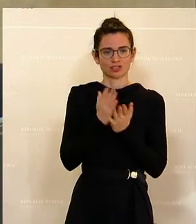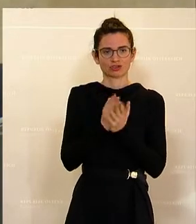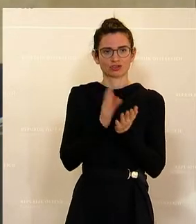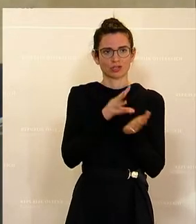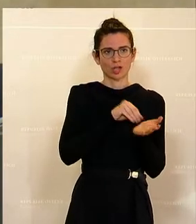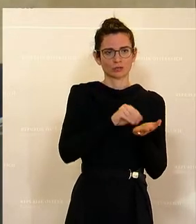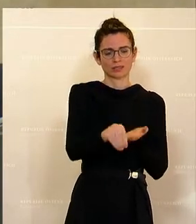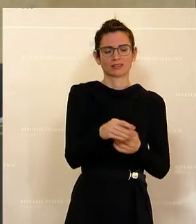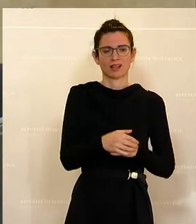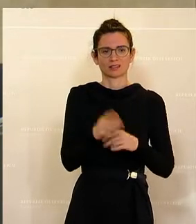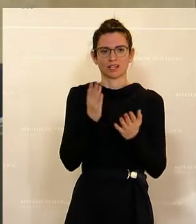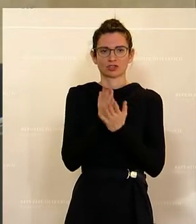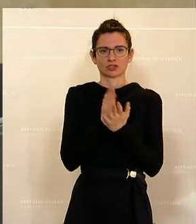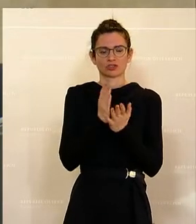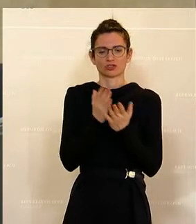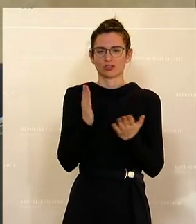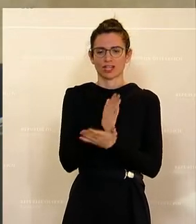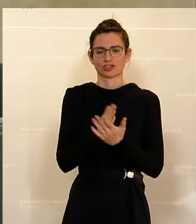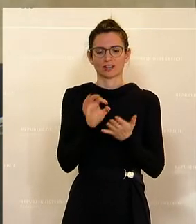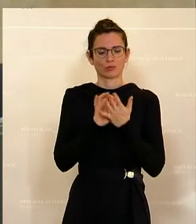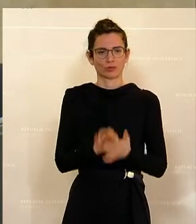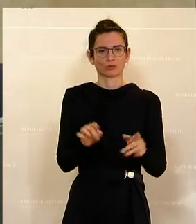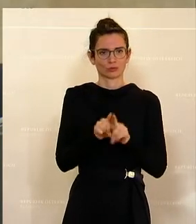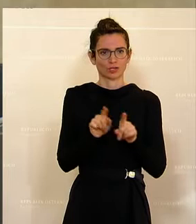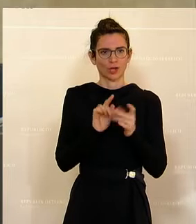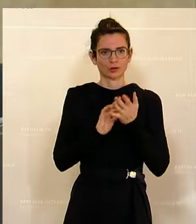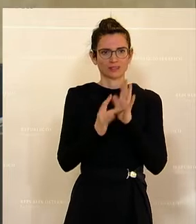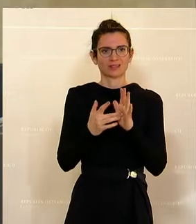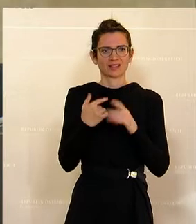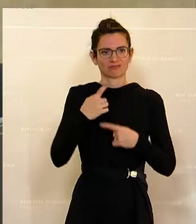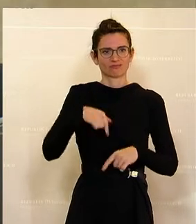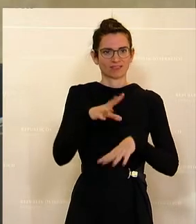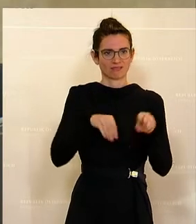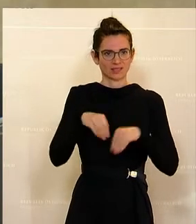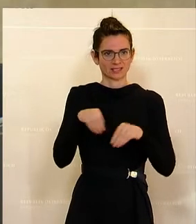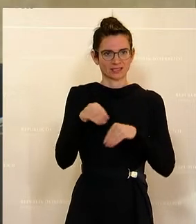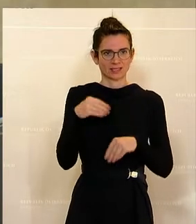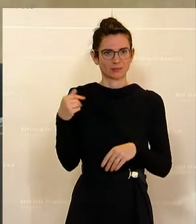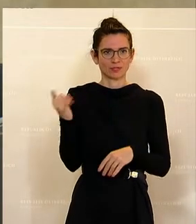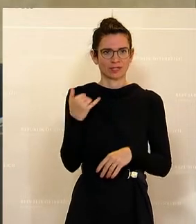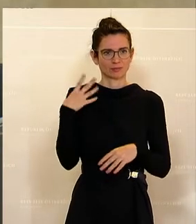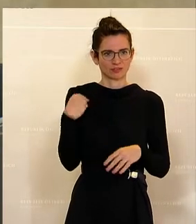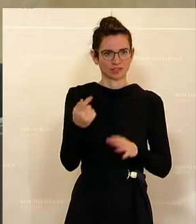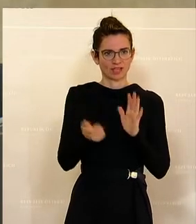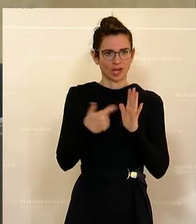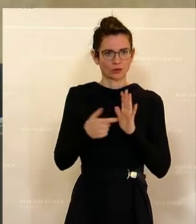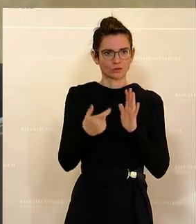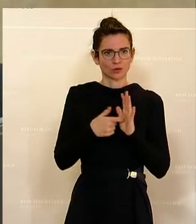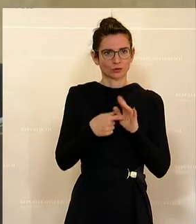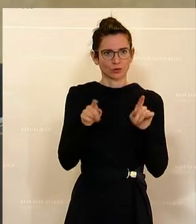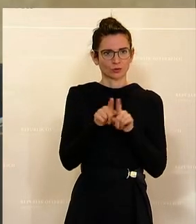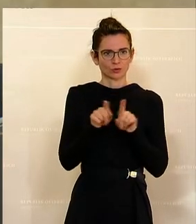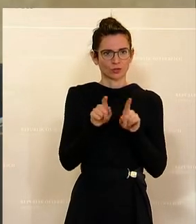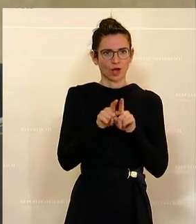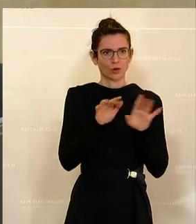ein ganz entscheidender Punkt und zeigt auch, wie wir schon flexibel immer wieder auf die Herausforderungen und Anmerkungen